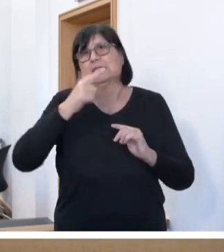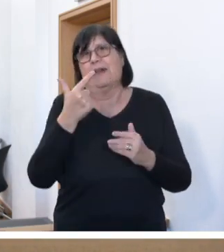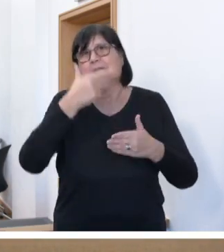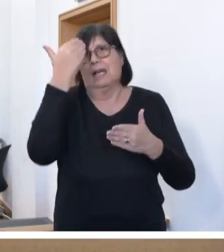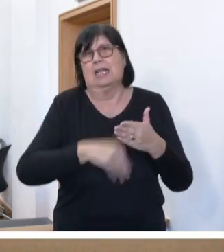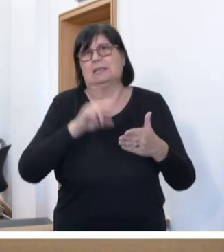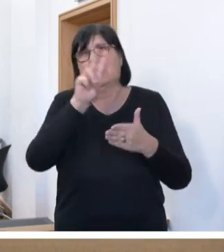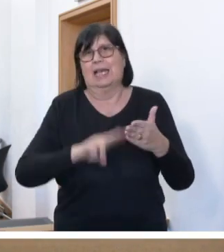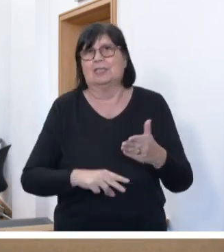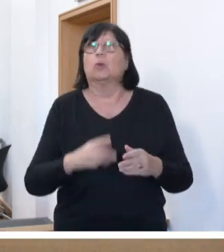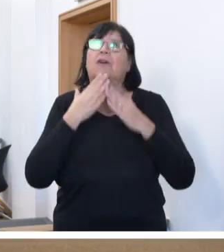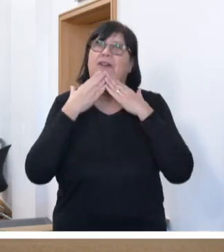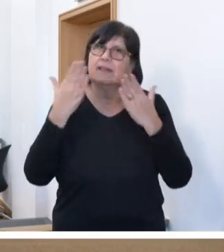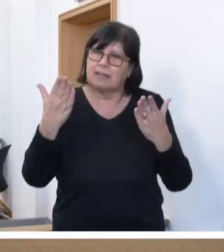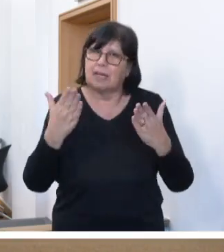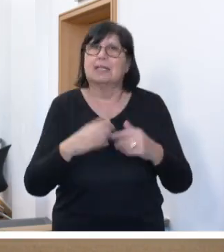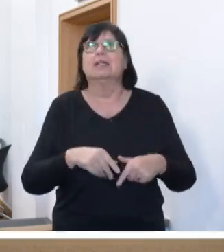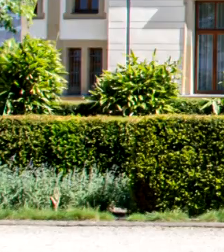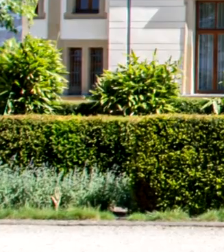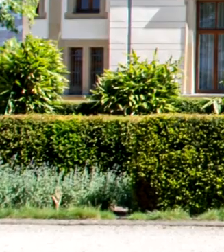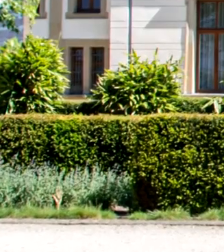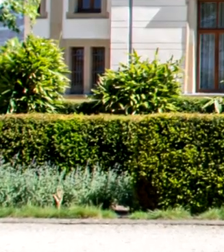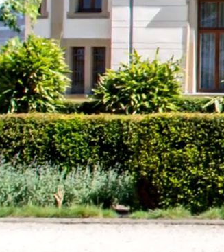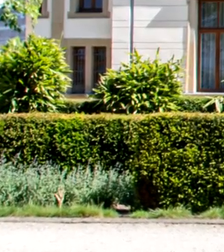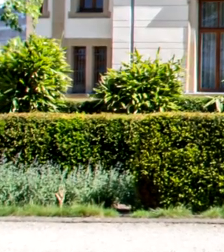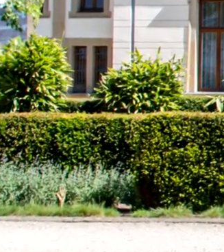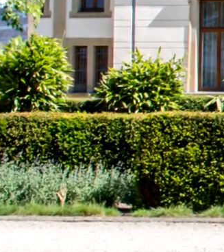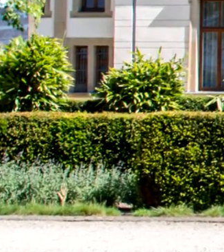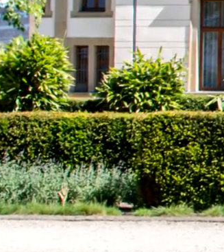letzter Lesung. Ich danke Ihnen herzlich für die Aufmerksamkeit.